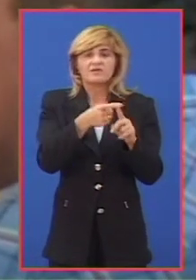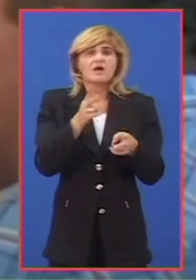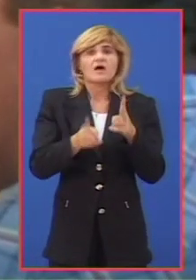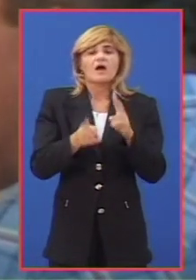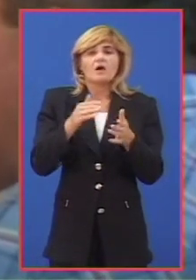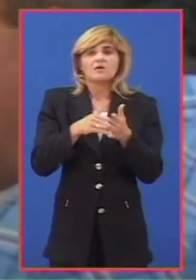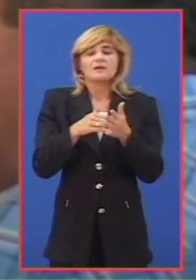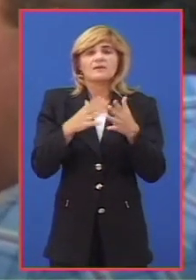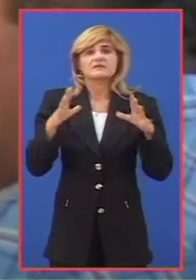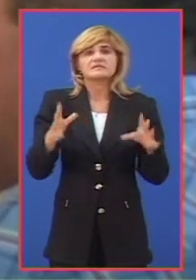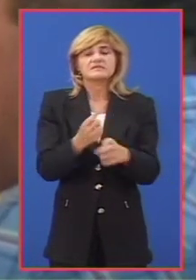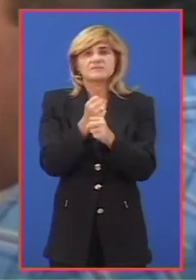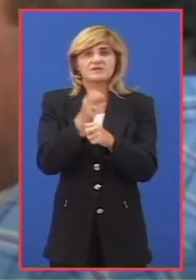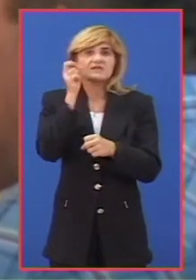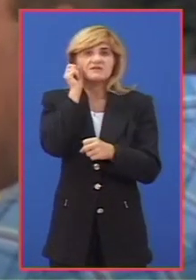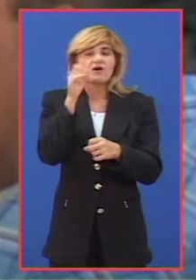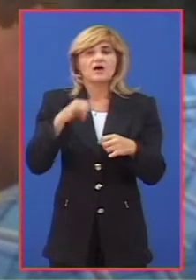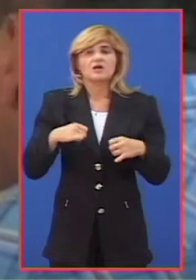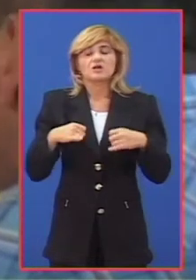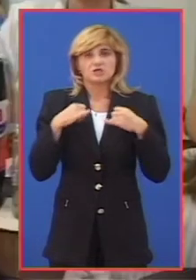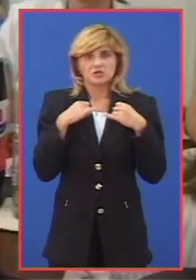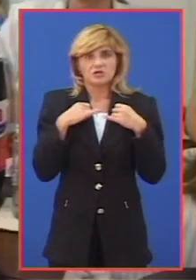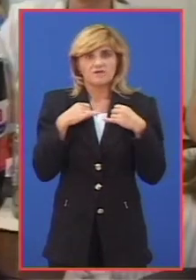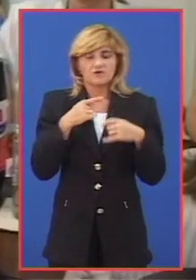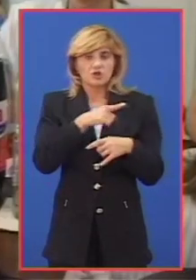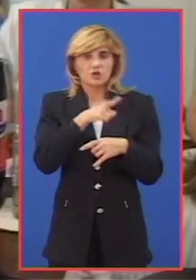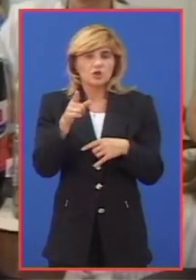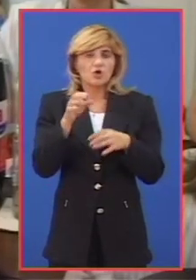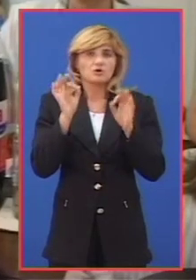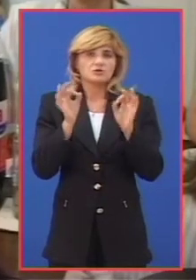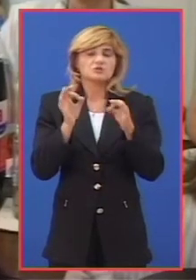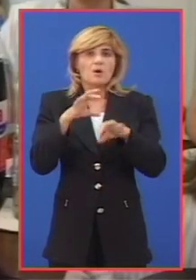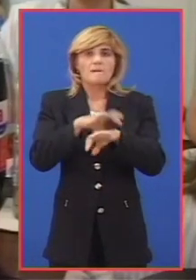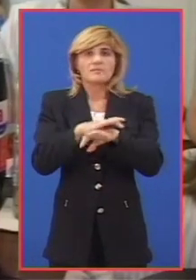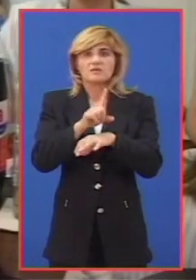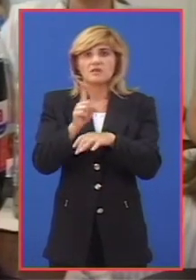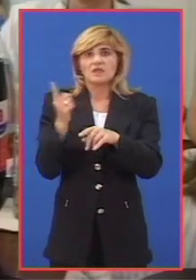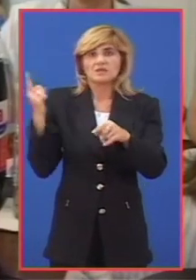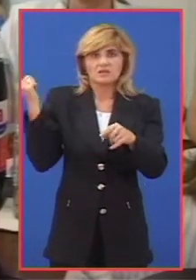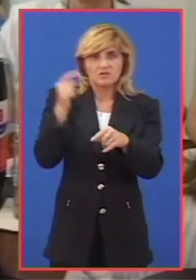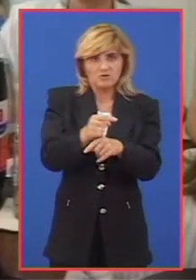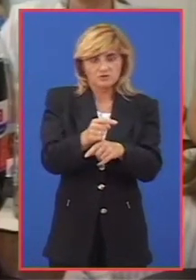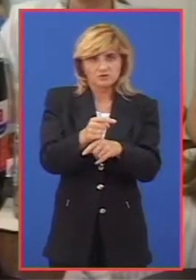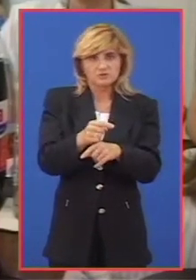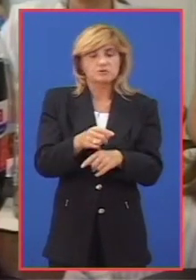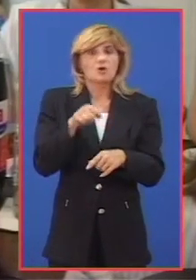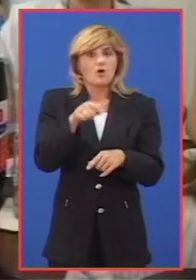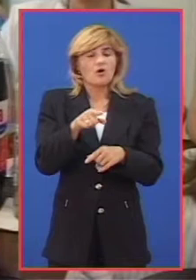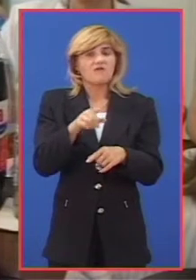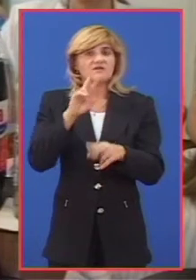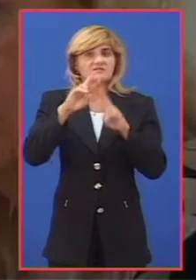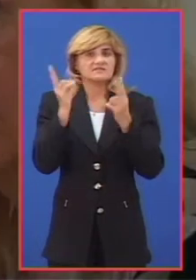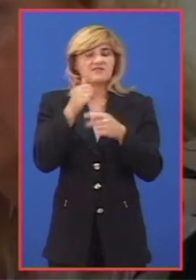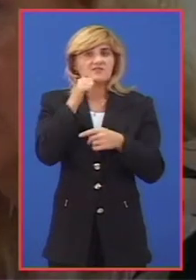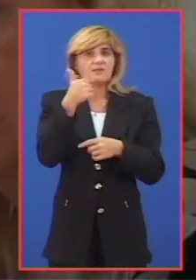način se spašava svaki ljudski život sve dok stručno medicinska pomoć ne stigne. Ovogodišnji slogan Svetskog